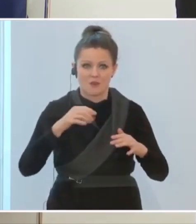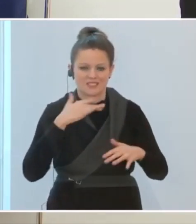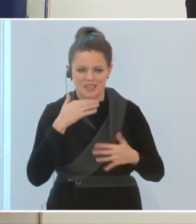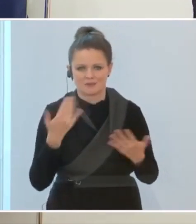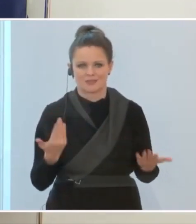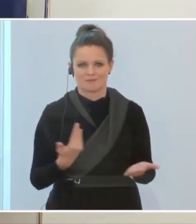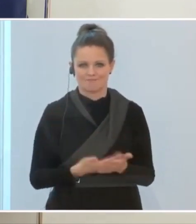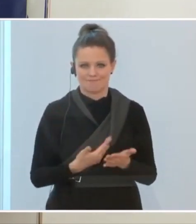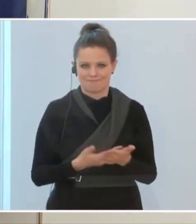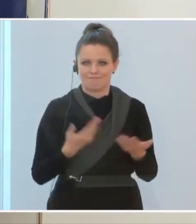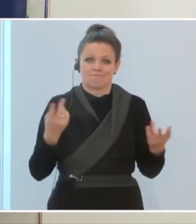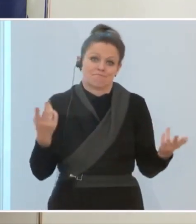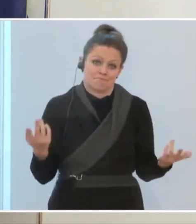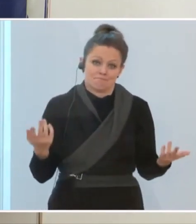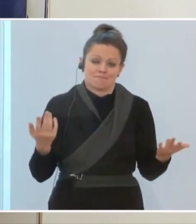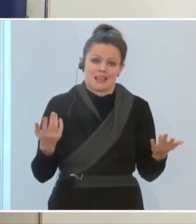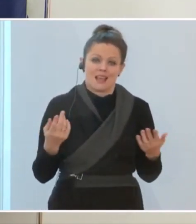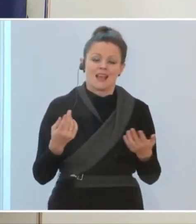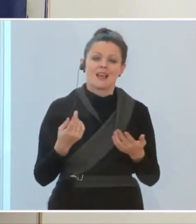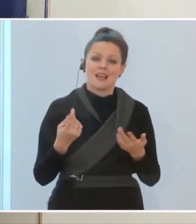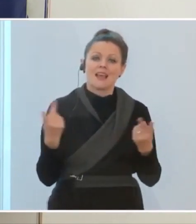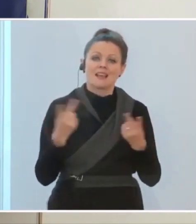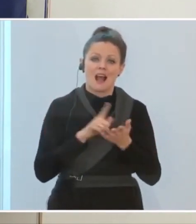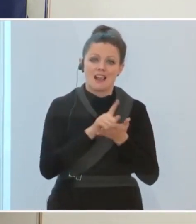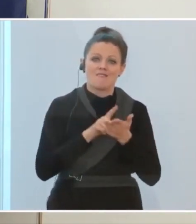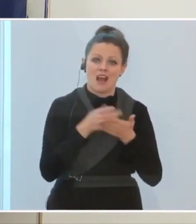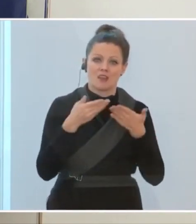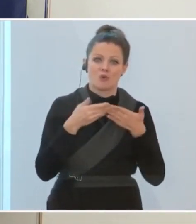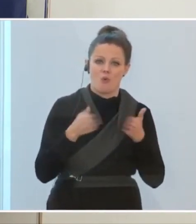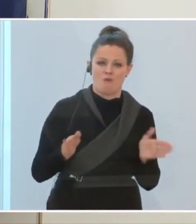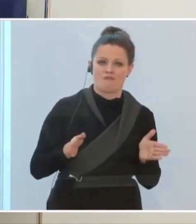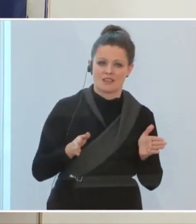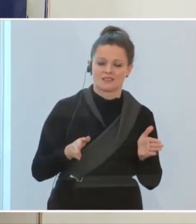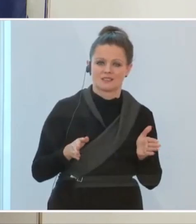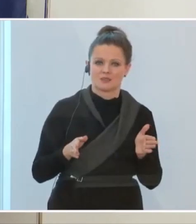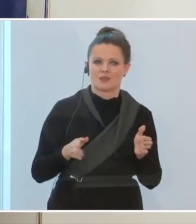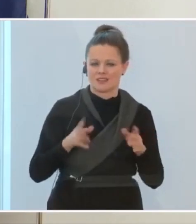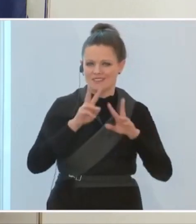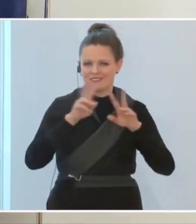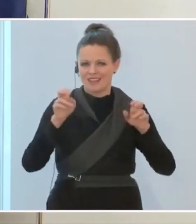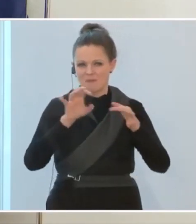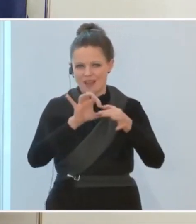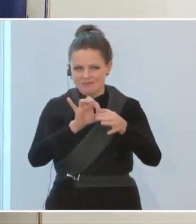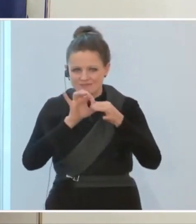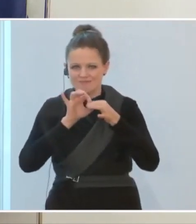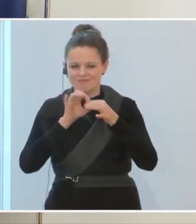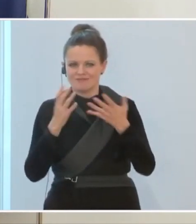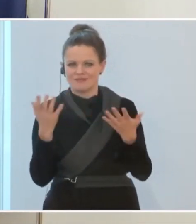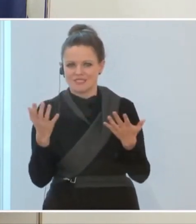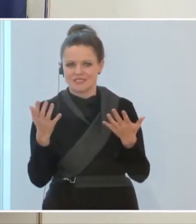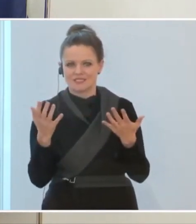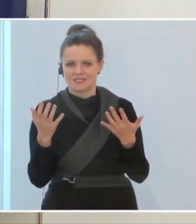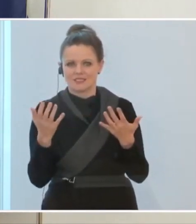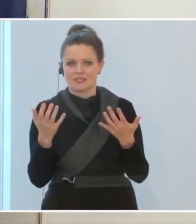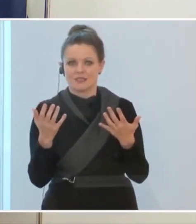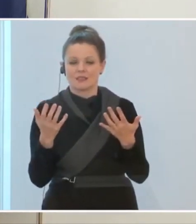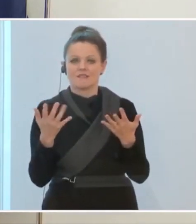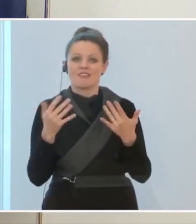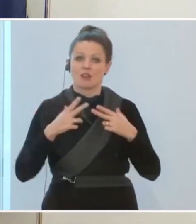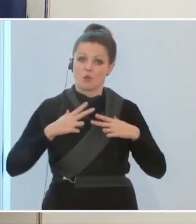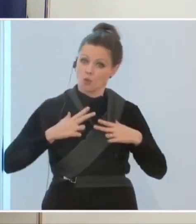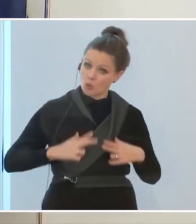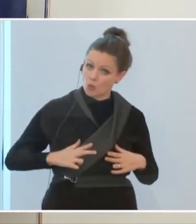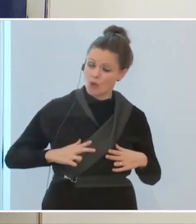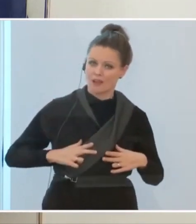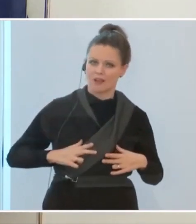Insofern liegt es, glaube ich, nicht an der Frage, wann öffnen wir, sondern es liegt an der Frage, mit wie viel Ruhe, mit wie